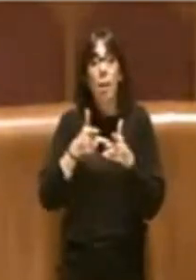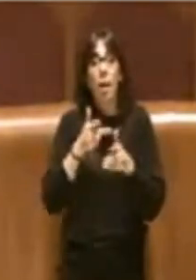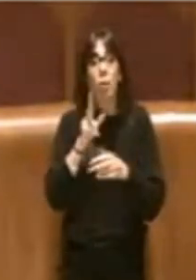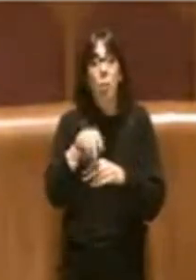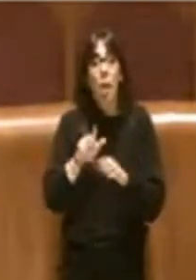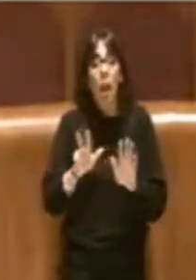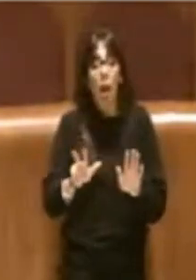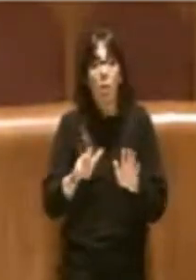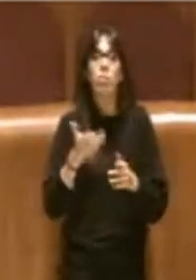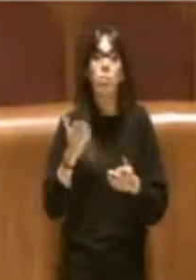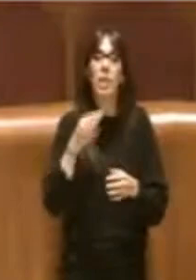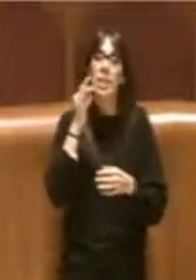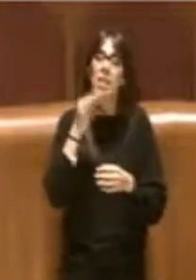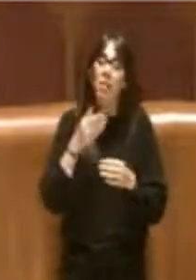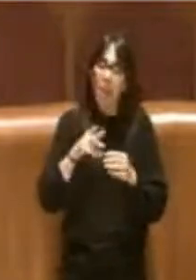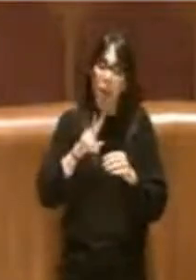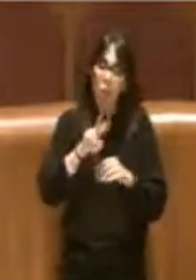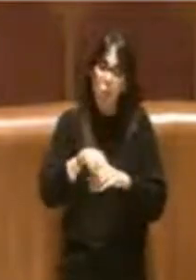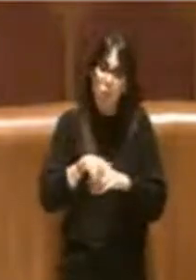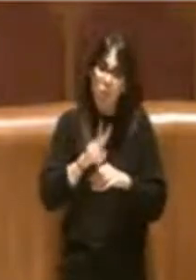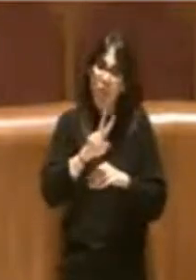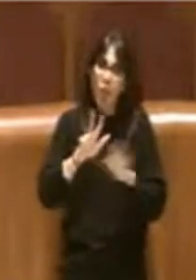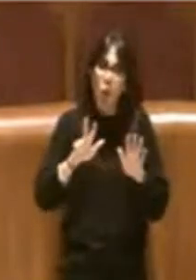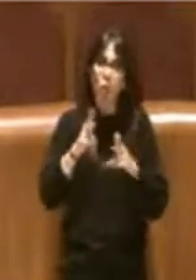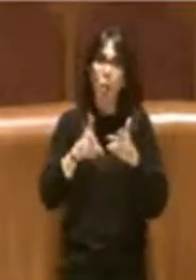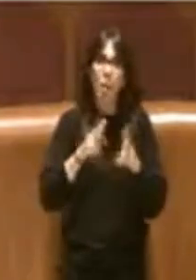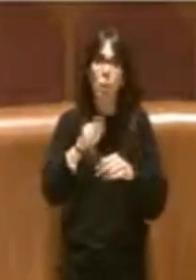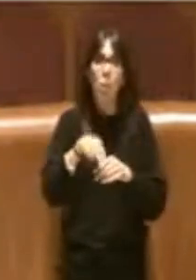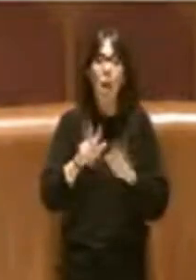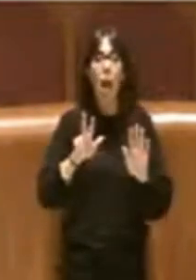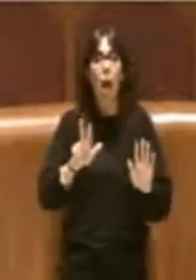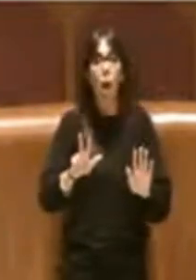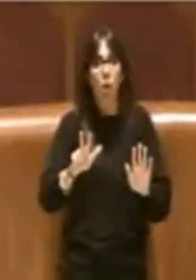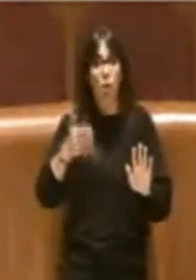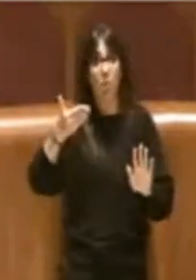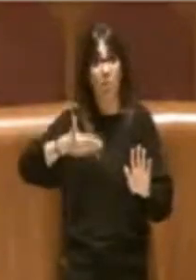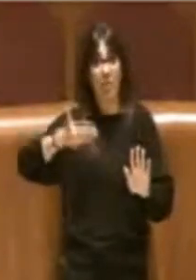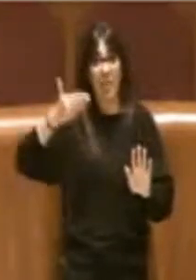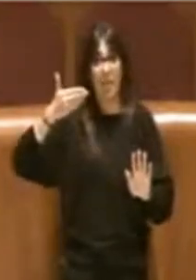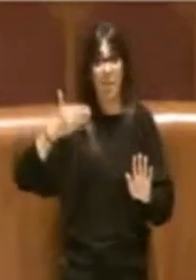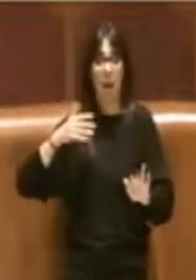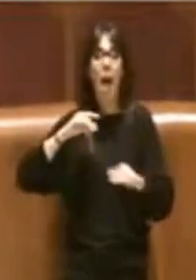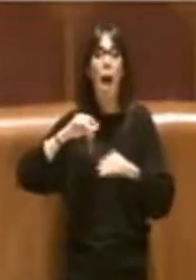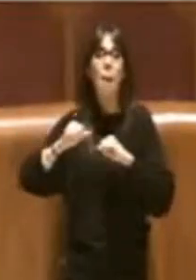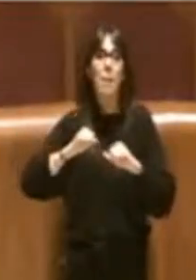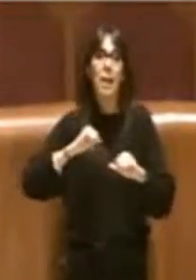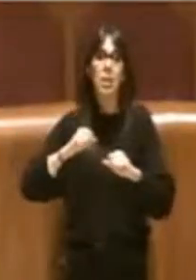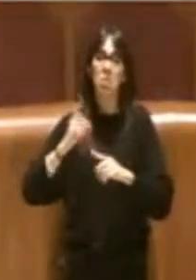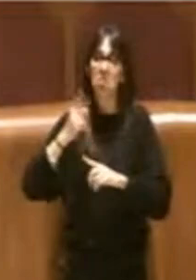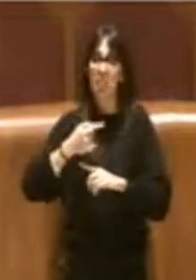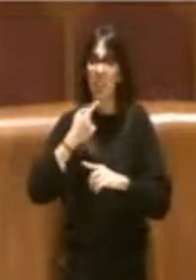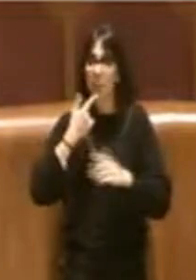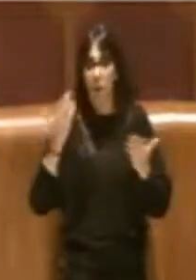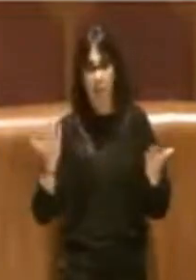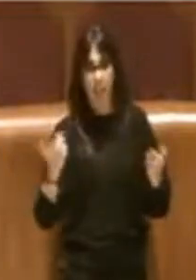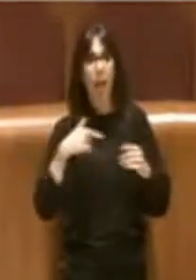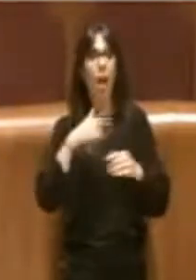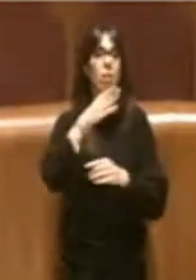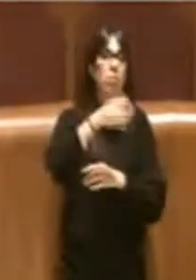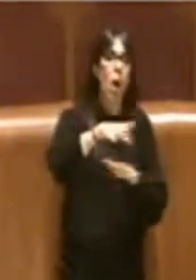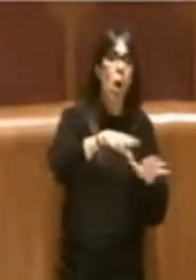l'amministrazione, su indirizzo chissà di chi, andava, occupava, costruiva,